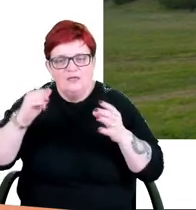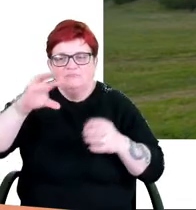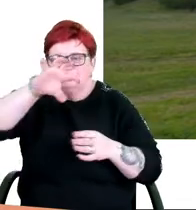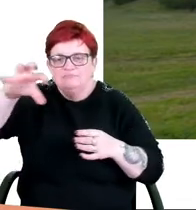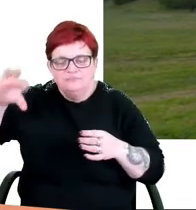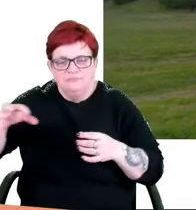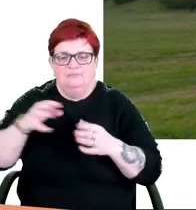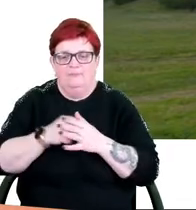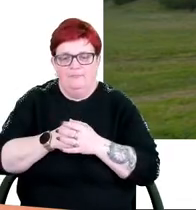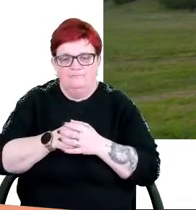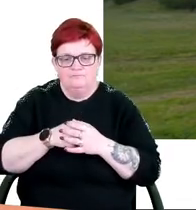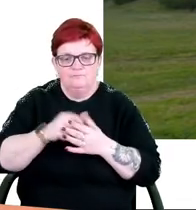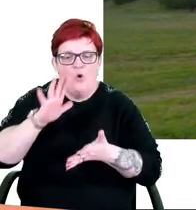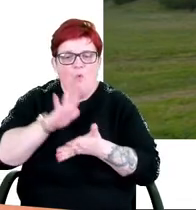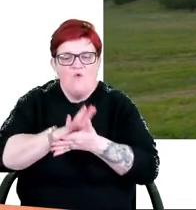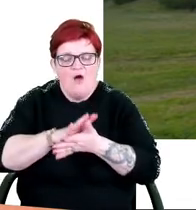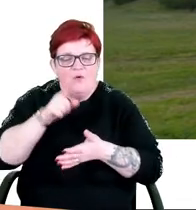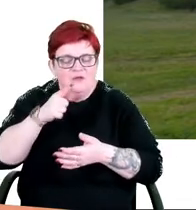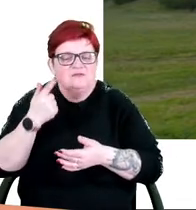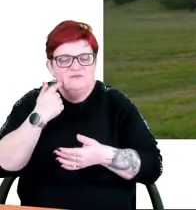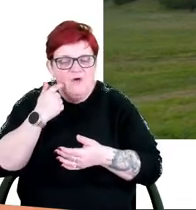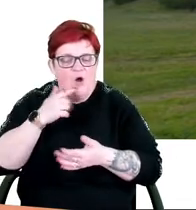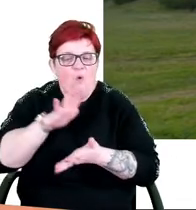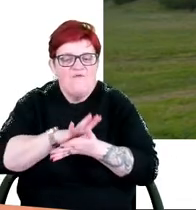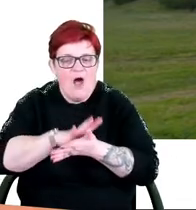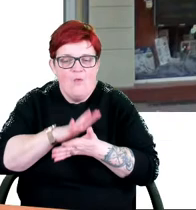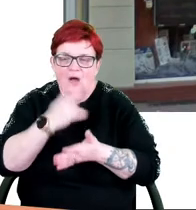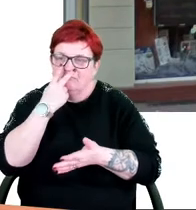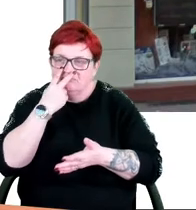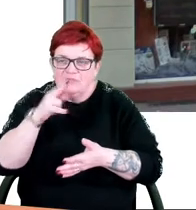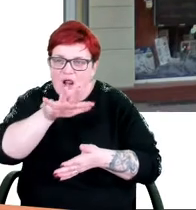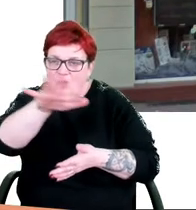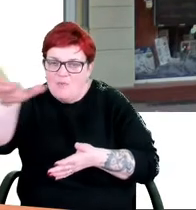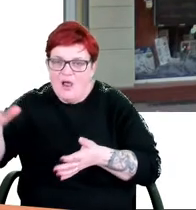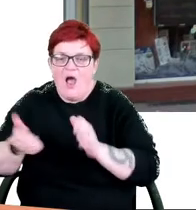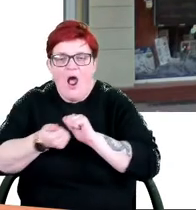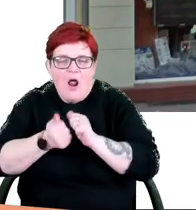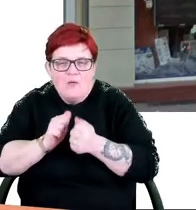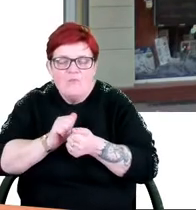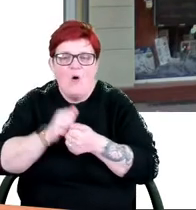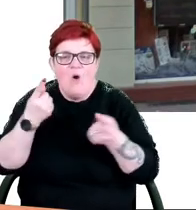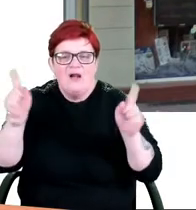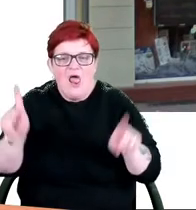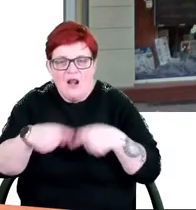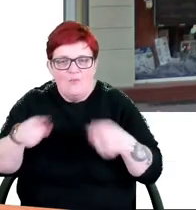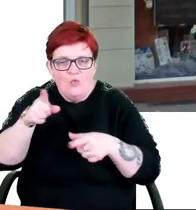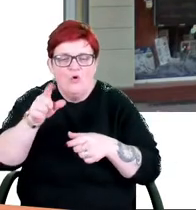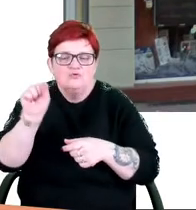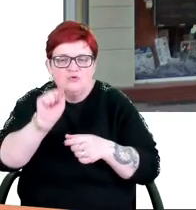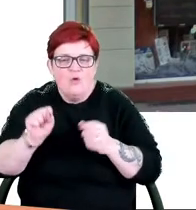Uchwała ta zwana uchwałą krajobrazową albo reklamową zabiera zbiór ustaleń